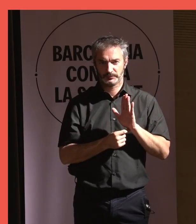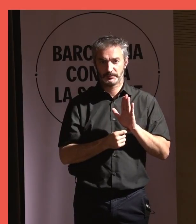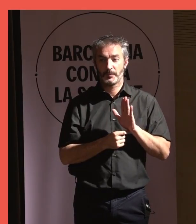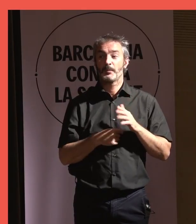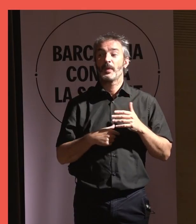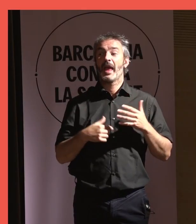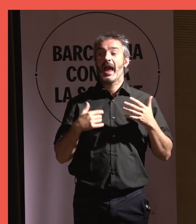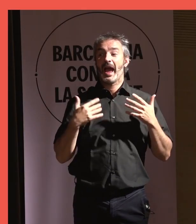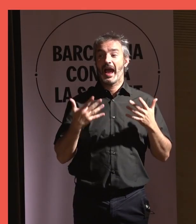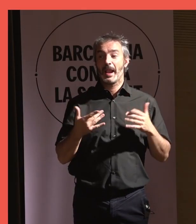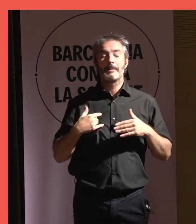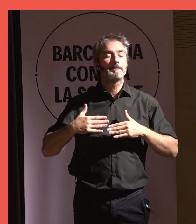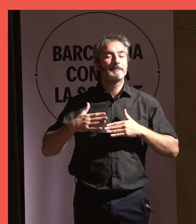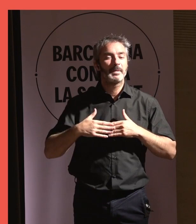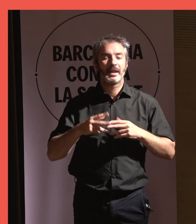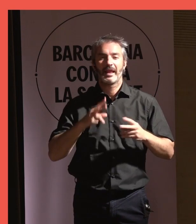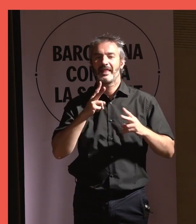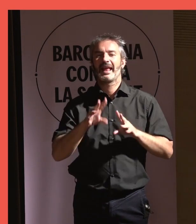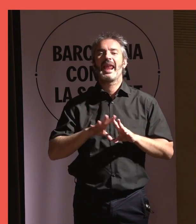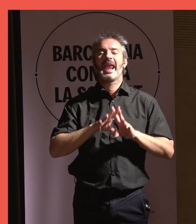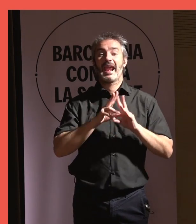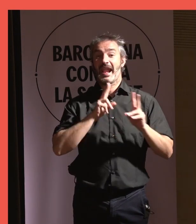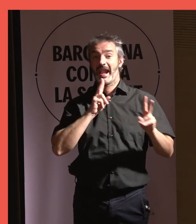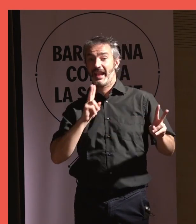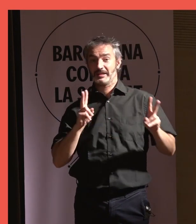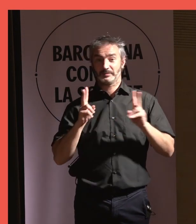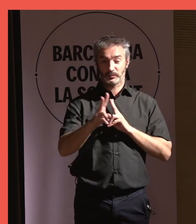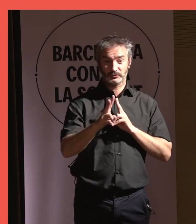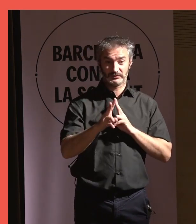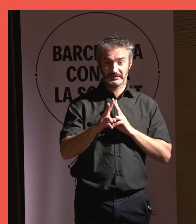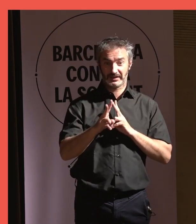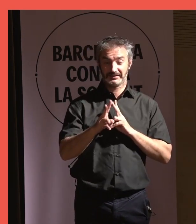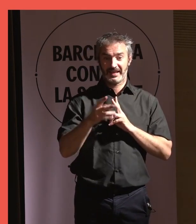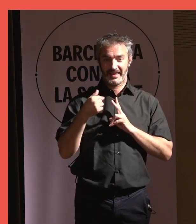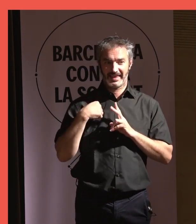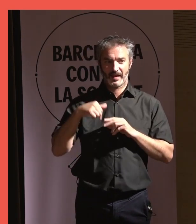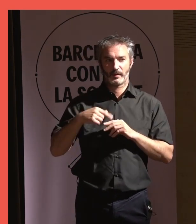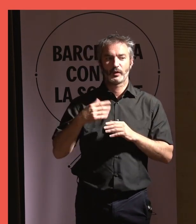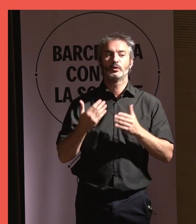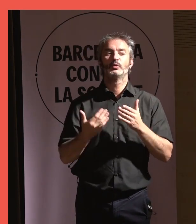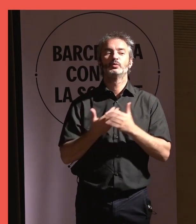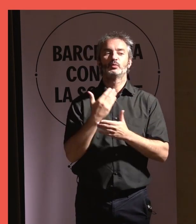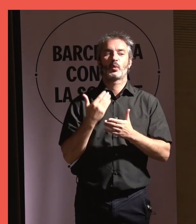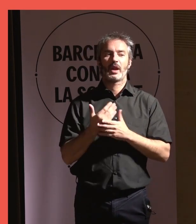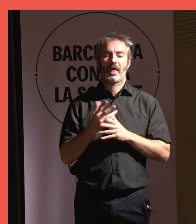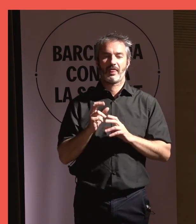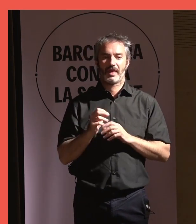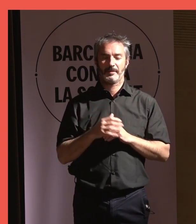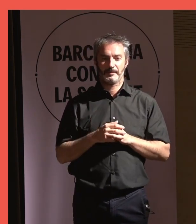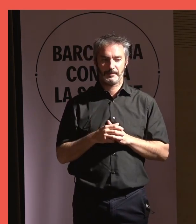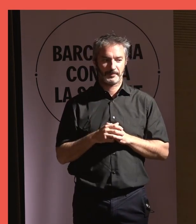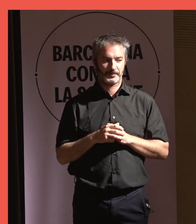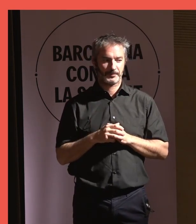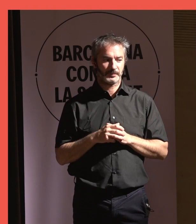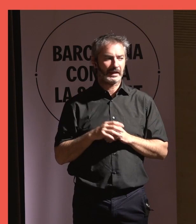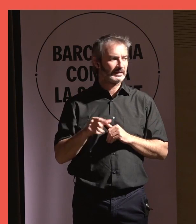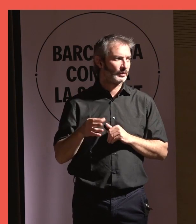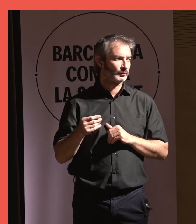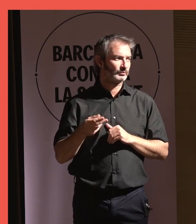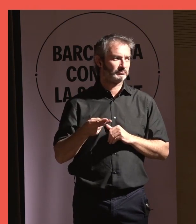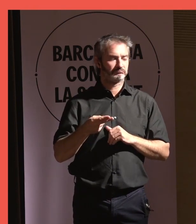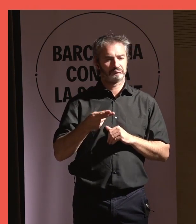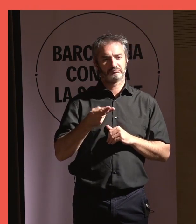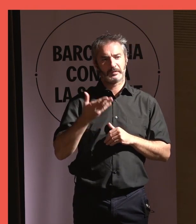I ara tenim, com a mínim, les respostes que s'han posat a sobre la taula en aquestes jornades. Això és molt